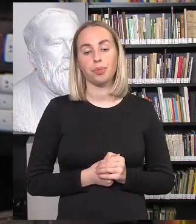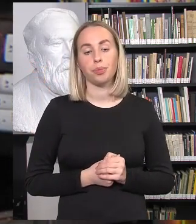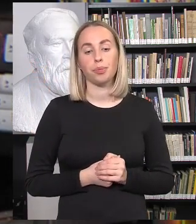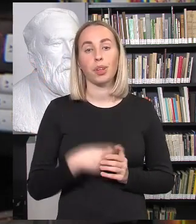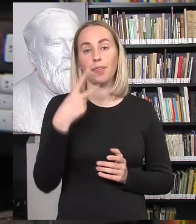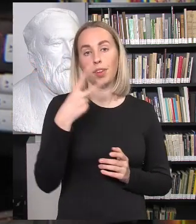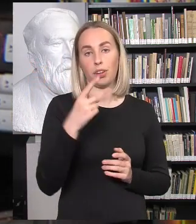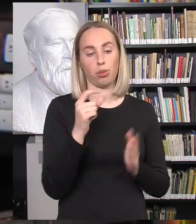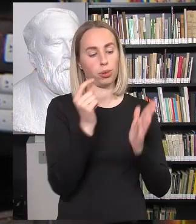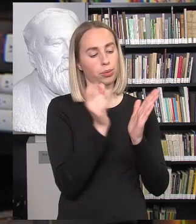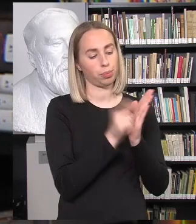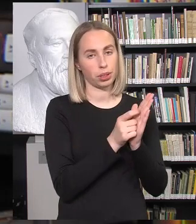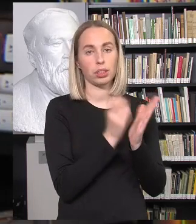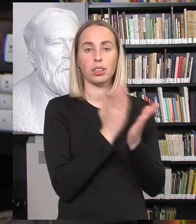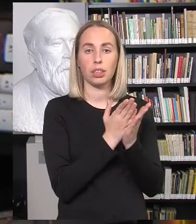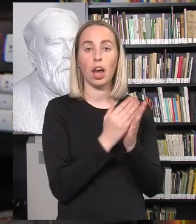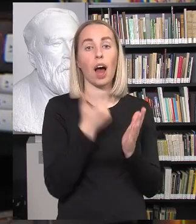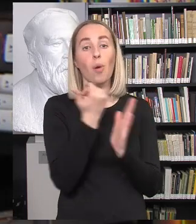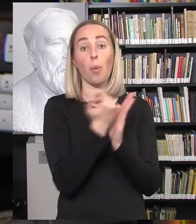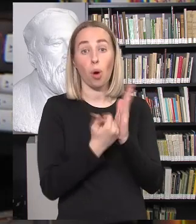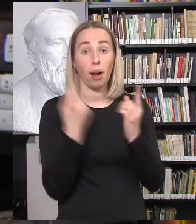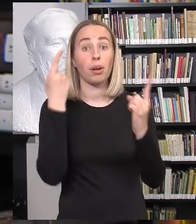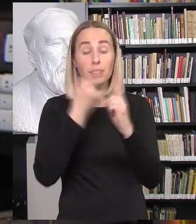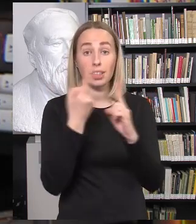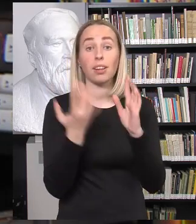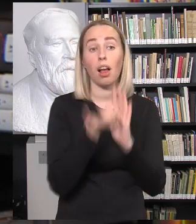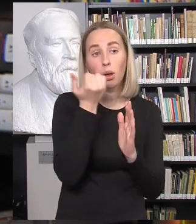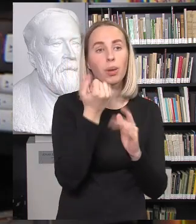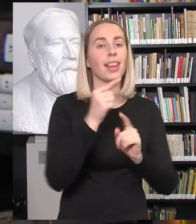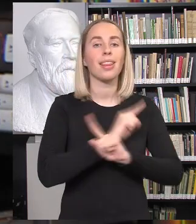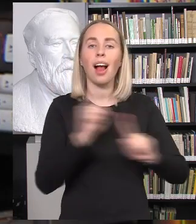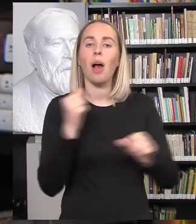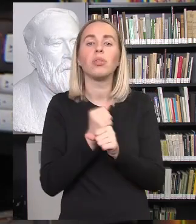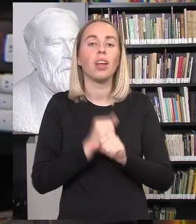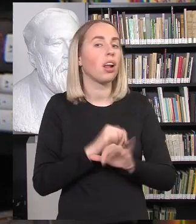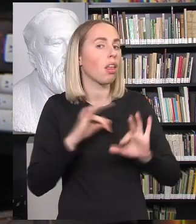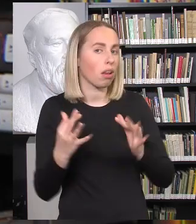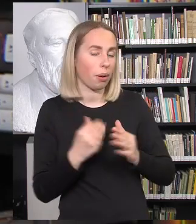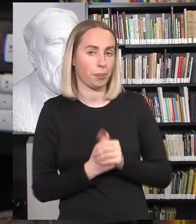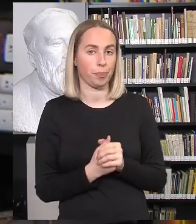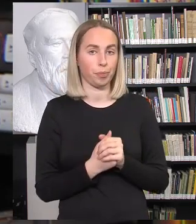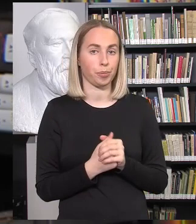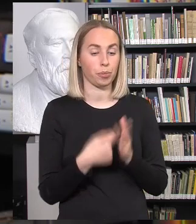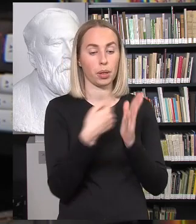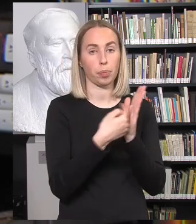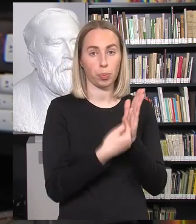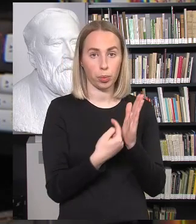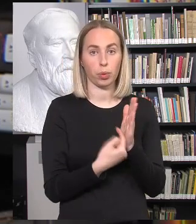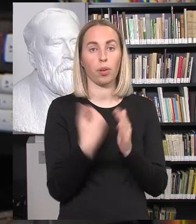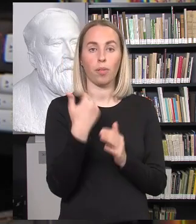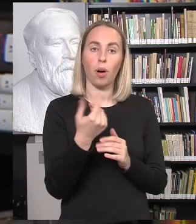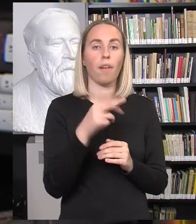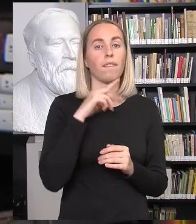20 punkte taip, kad siekiant programos tikslų yra neleistina. Kas neleistina? Vienas iš punktų, kontracepcijos